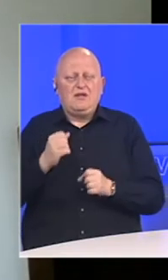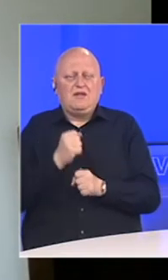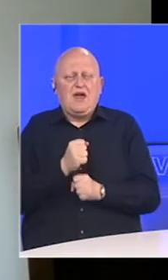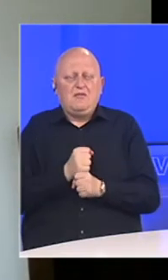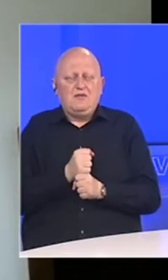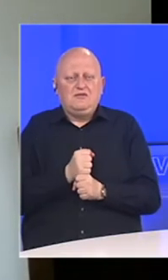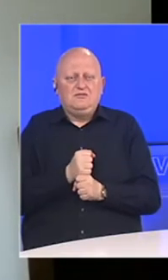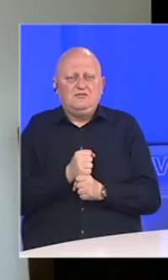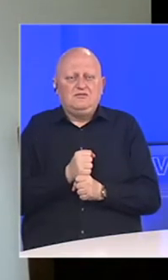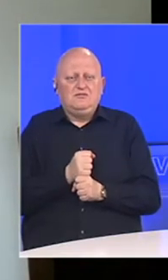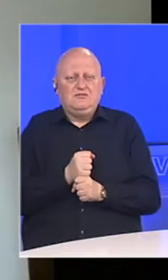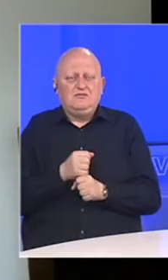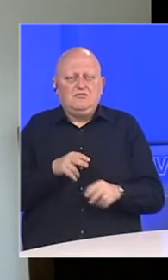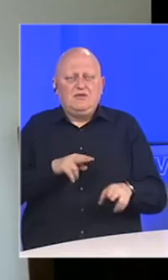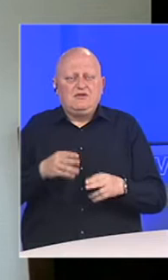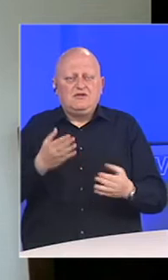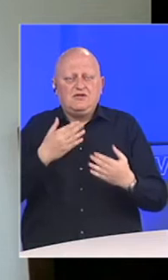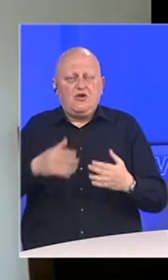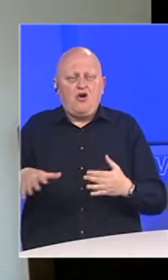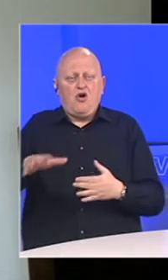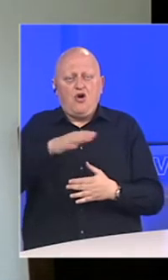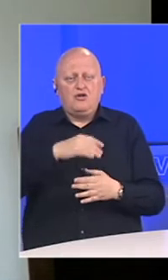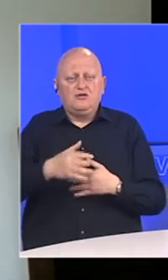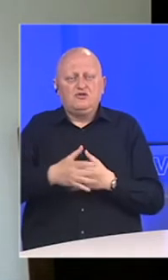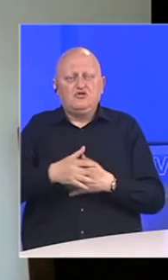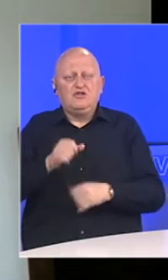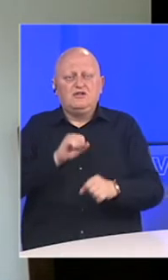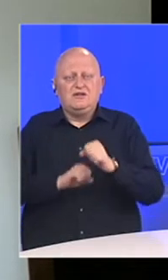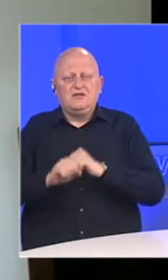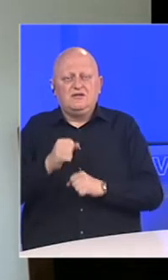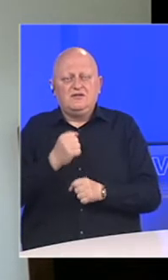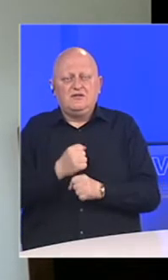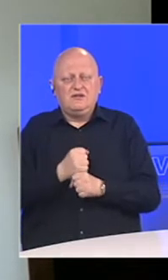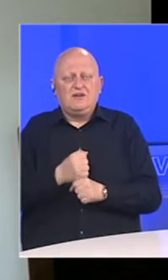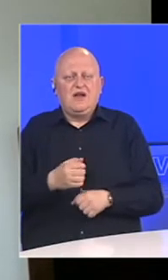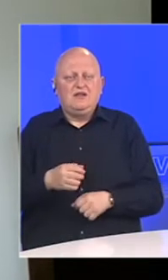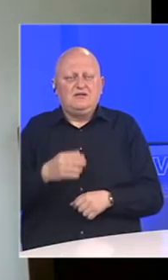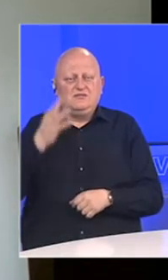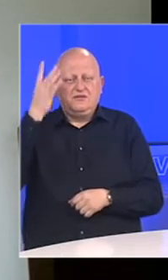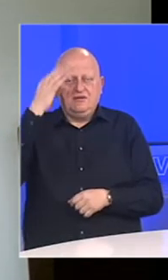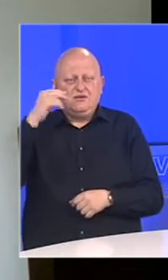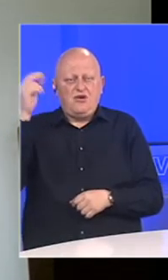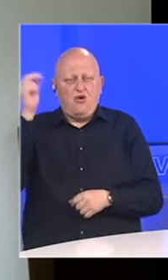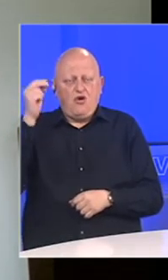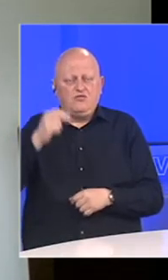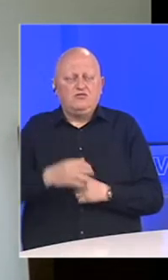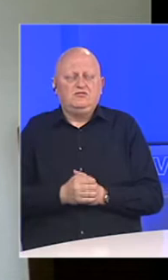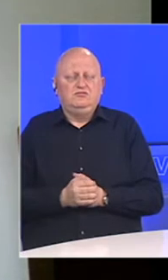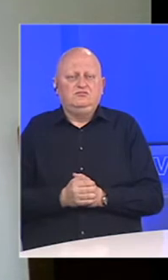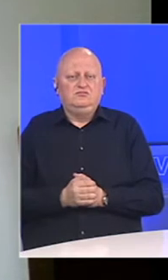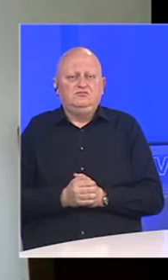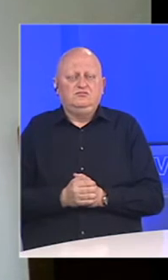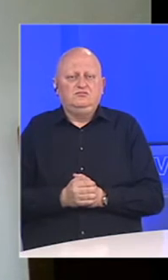i ministarske konferencije iz oblasti socijalne zaštite, rada, skrbi, obrazovanja, da